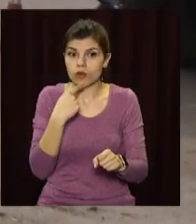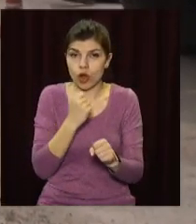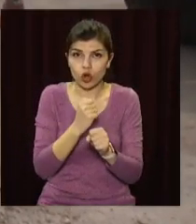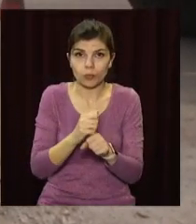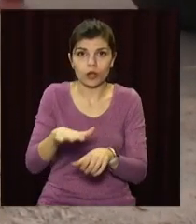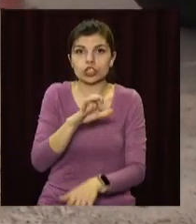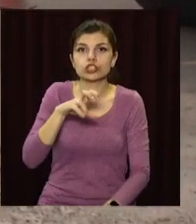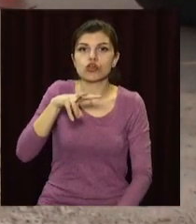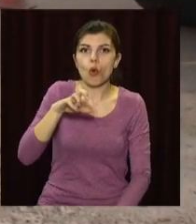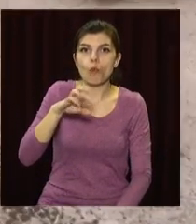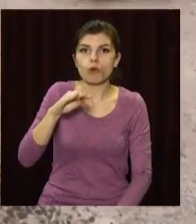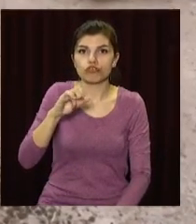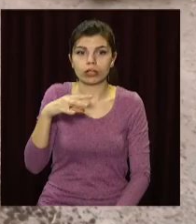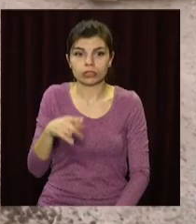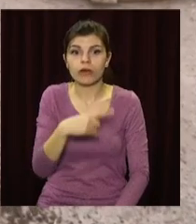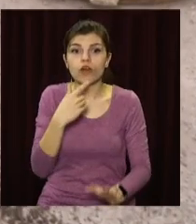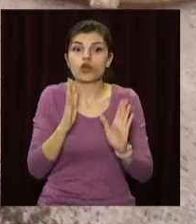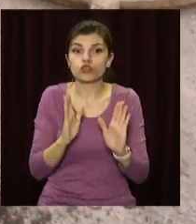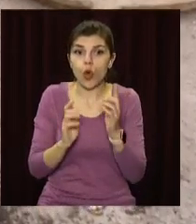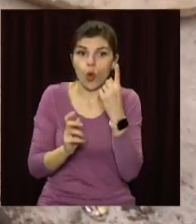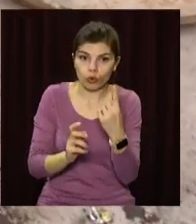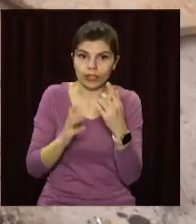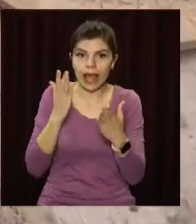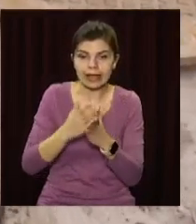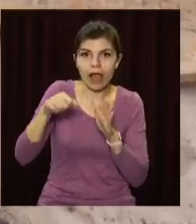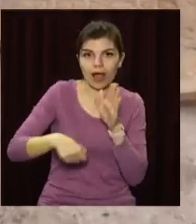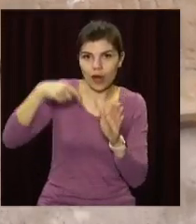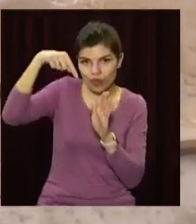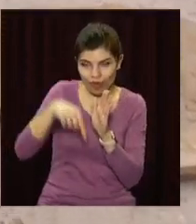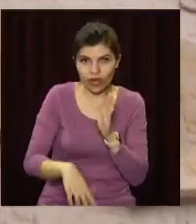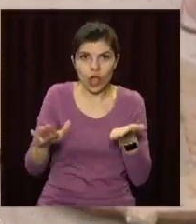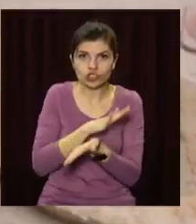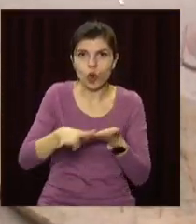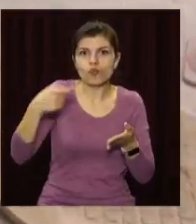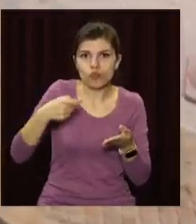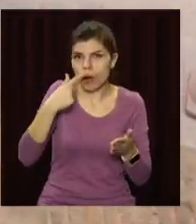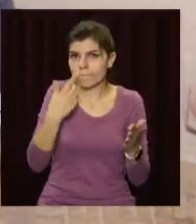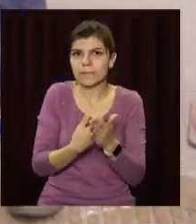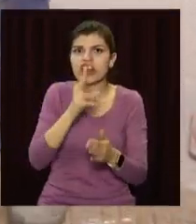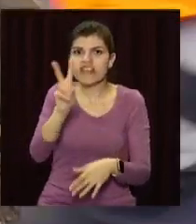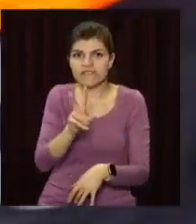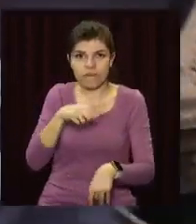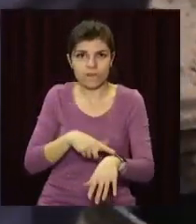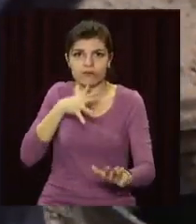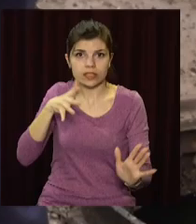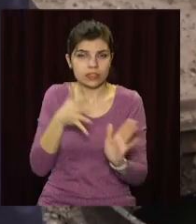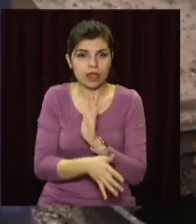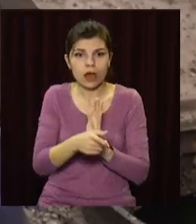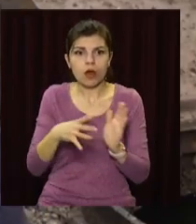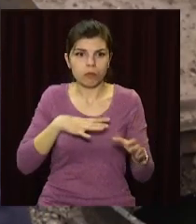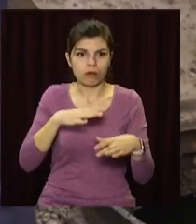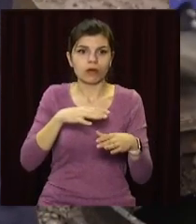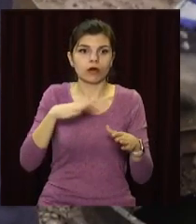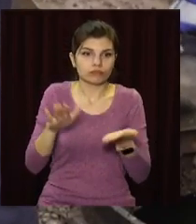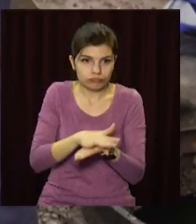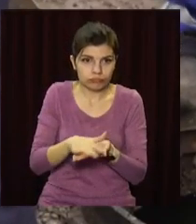проспекті Слобожанському. Там лише один оглядовий колодязь довелося чистити від сміття понад дві години. Він був звідкритий, тож